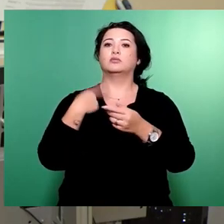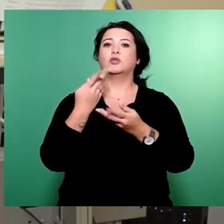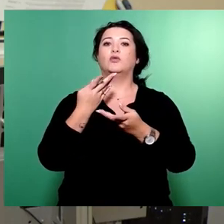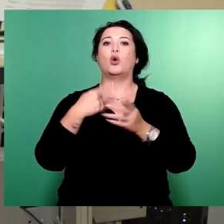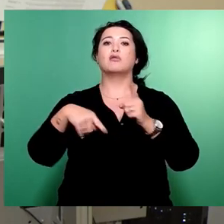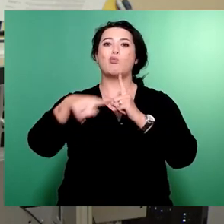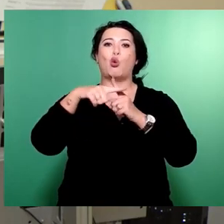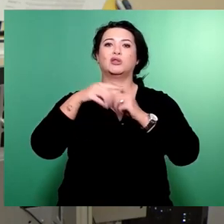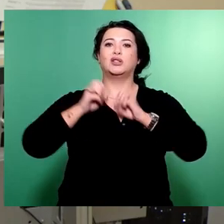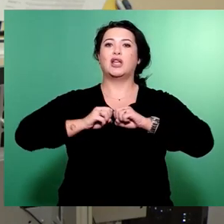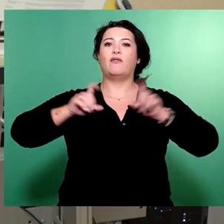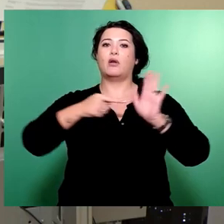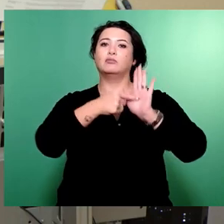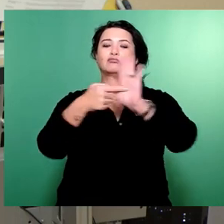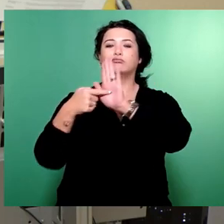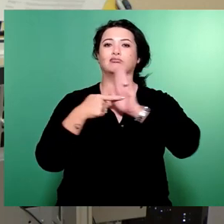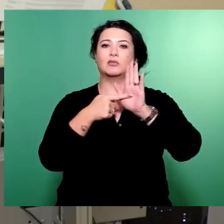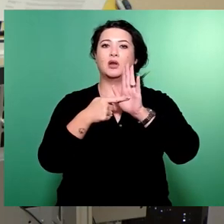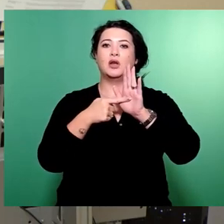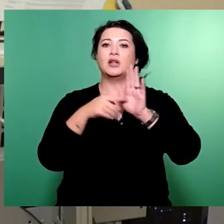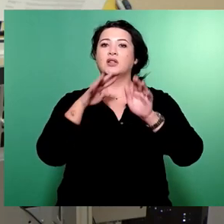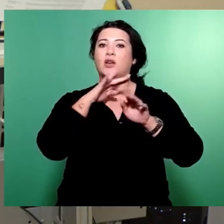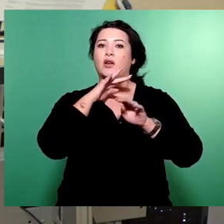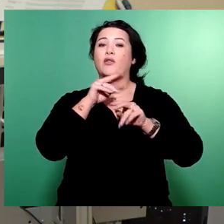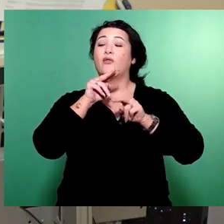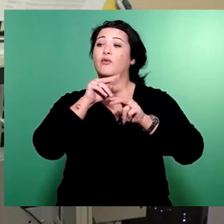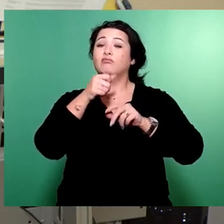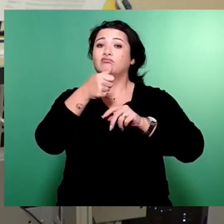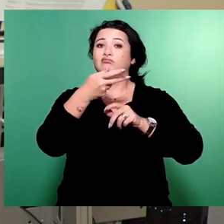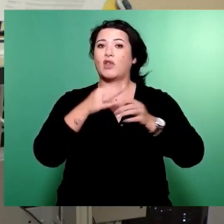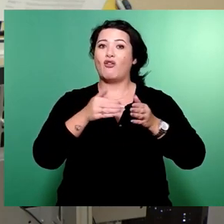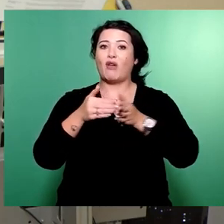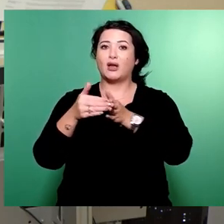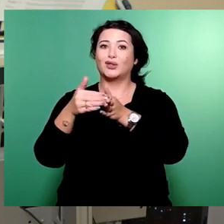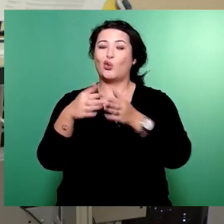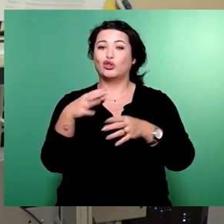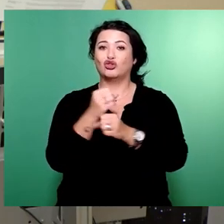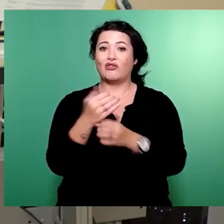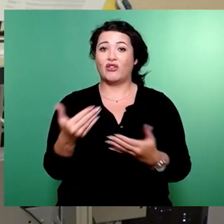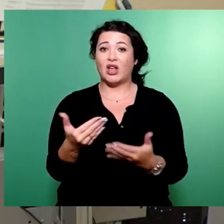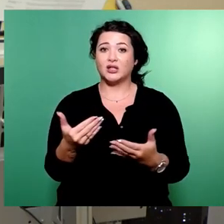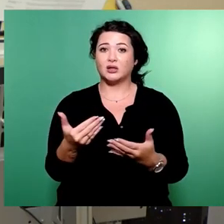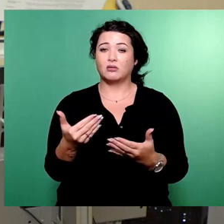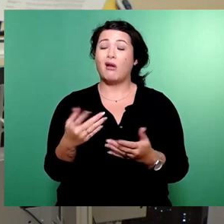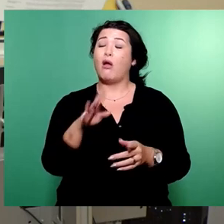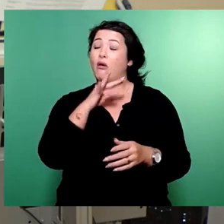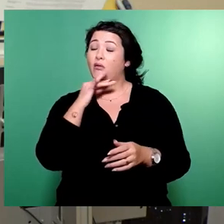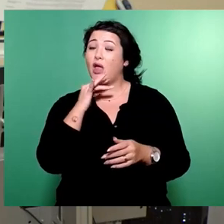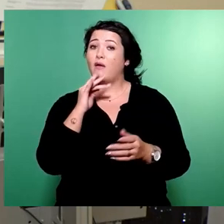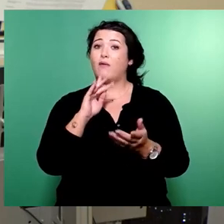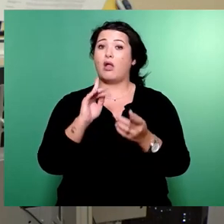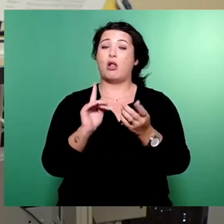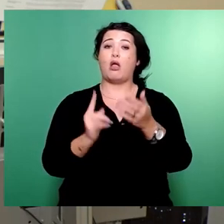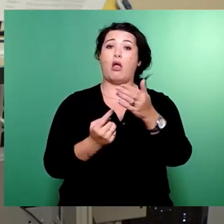mehreren Fraktionen des Stadtrates gelungen ist, trotz aller Schwierigkeiten und bei allem politischen